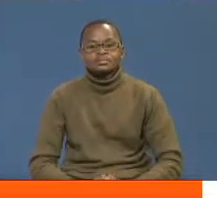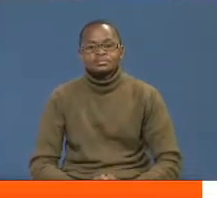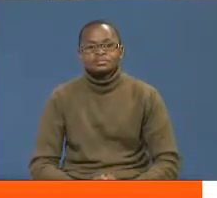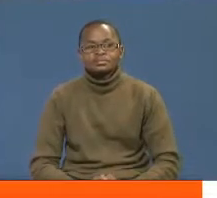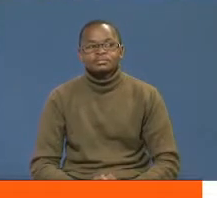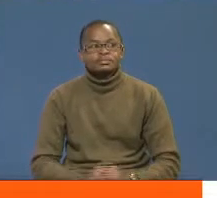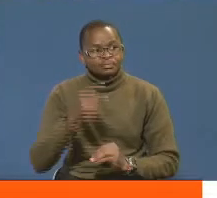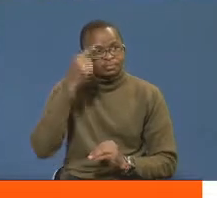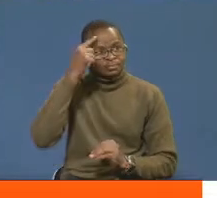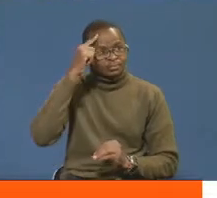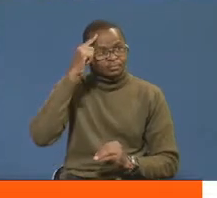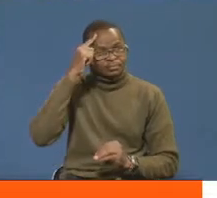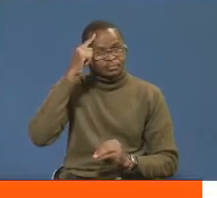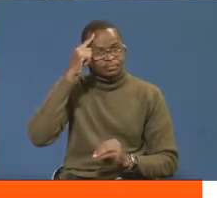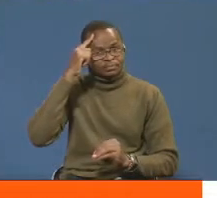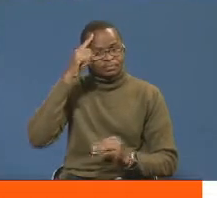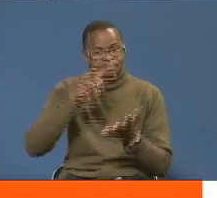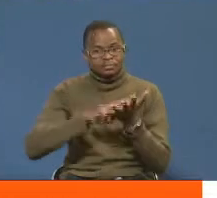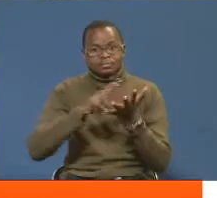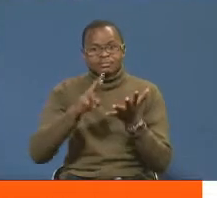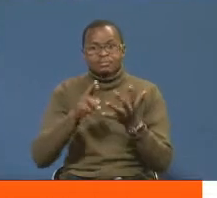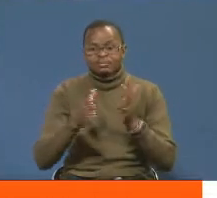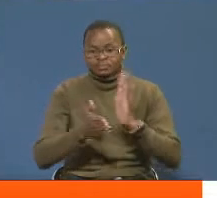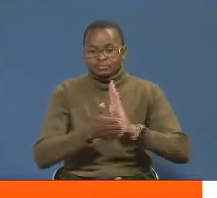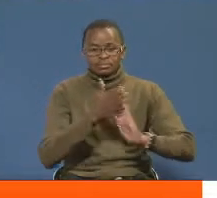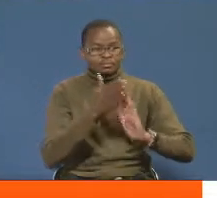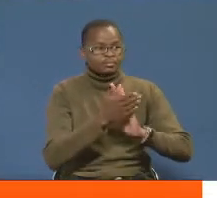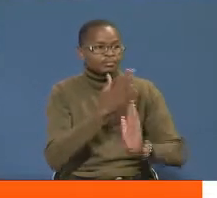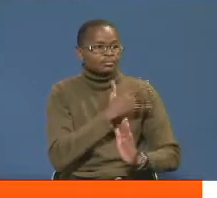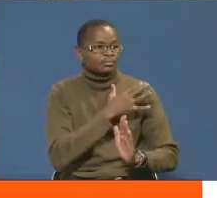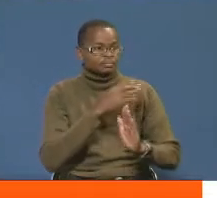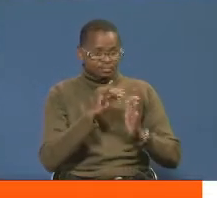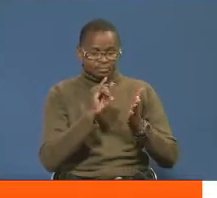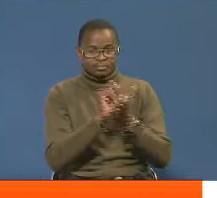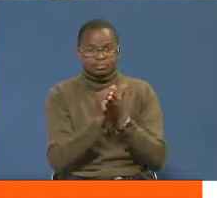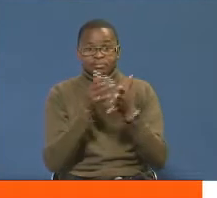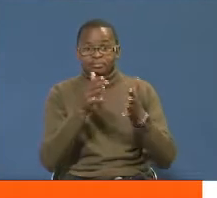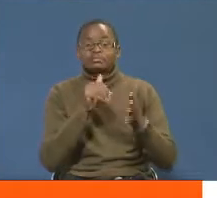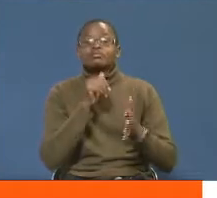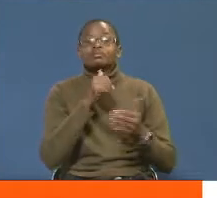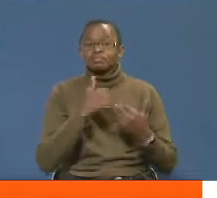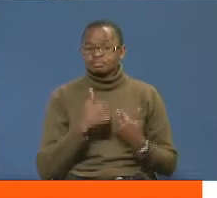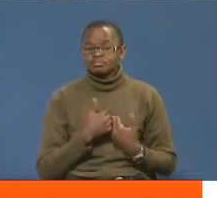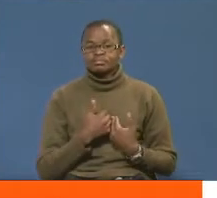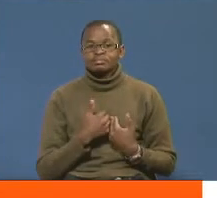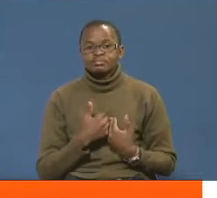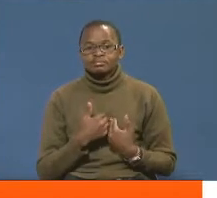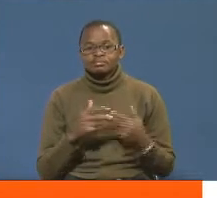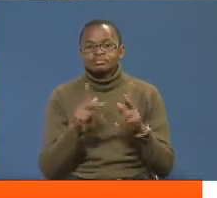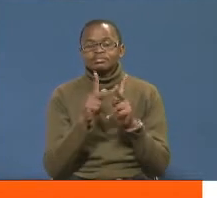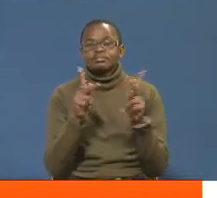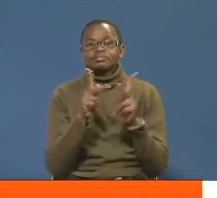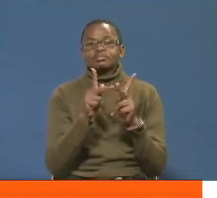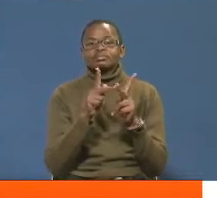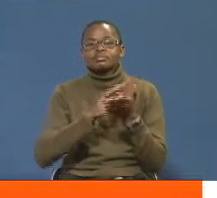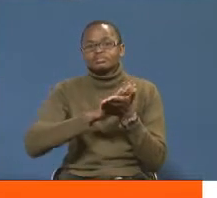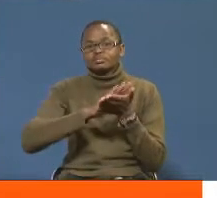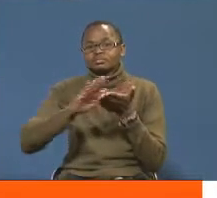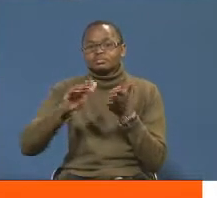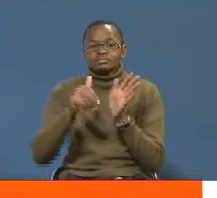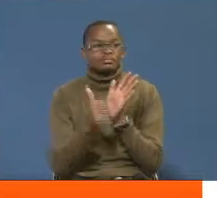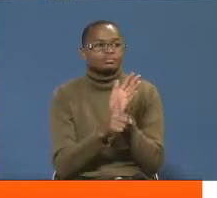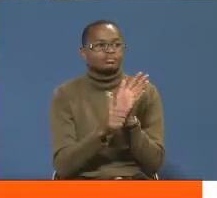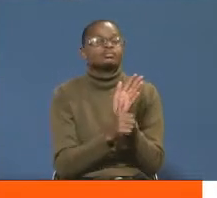I think they have recovered very, very swiftly and that this will not have a very permanent scar